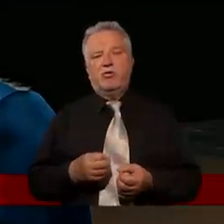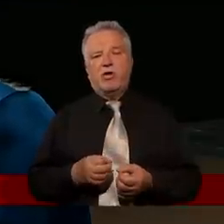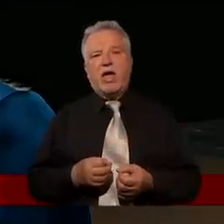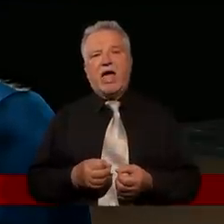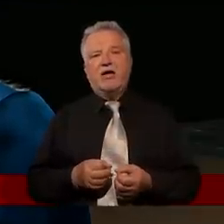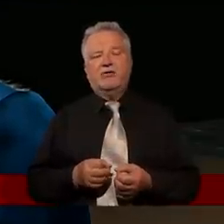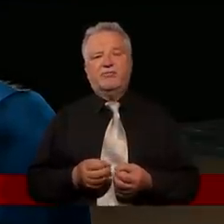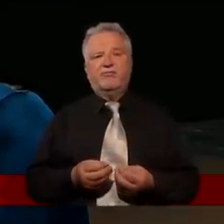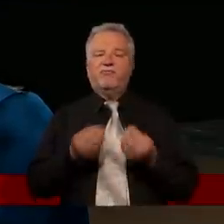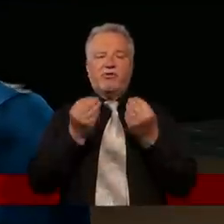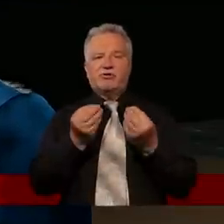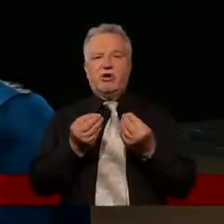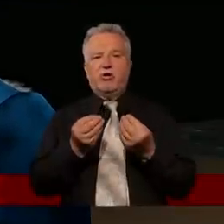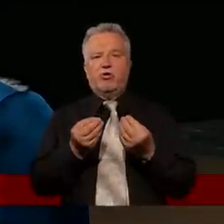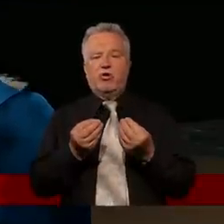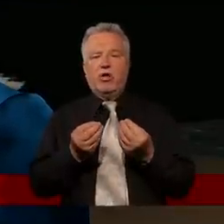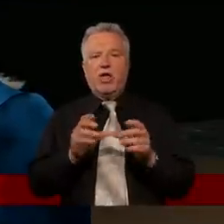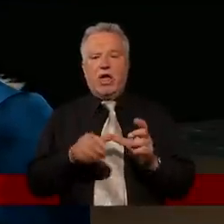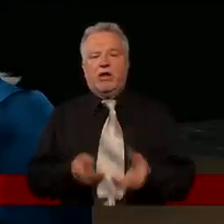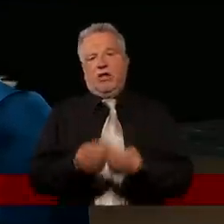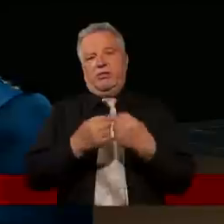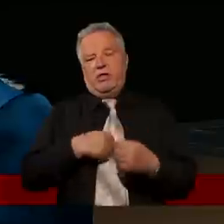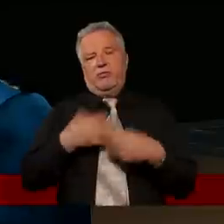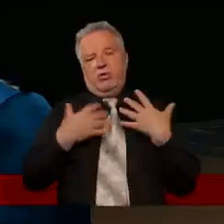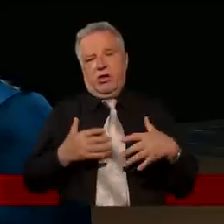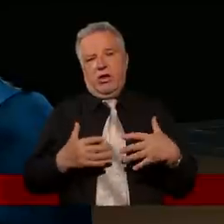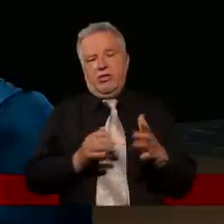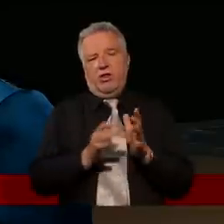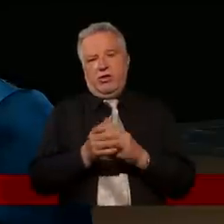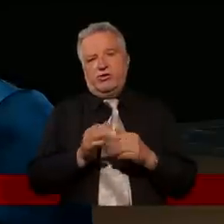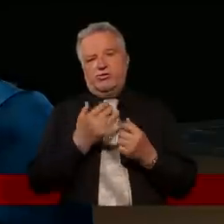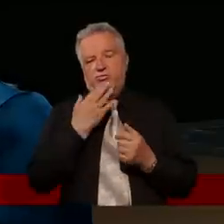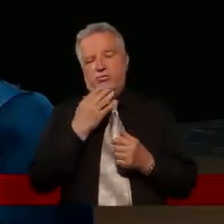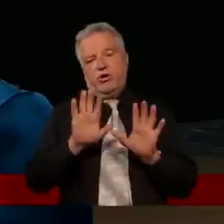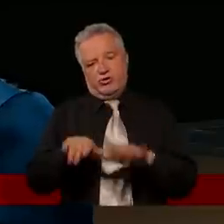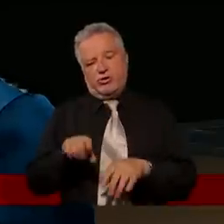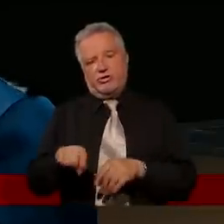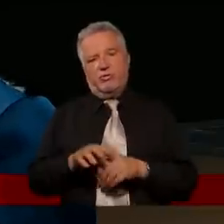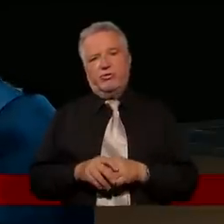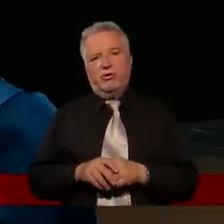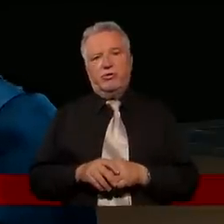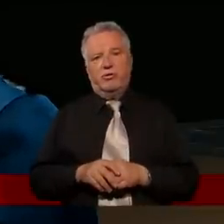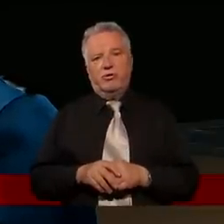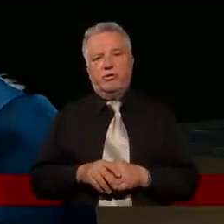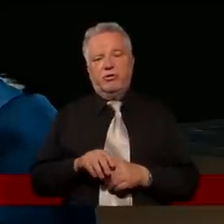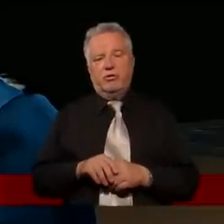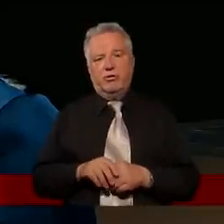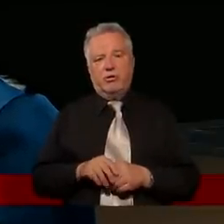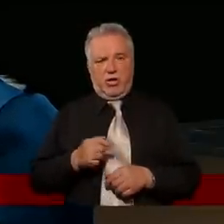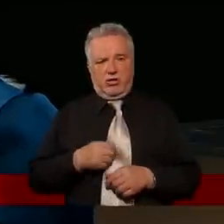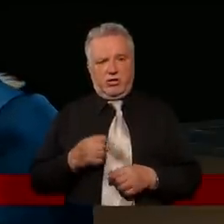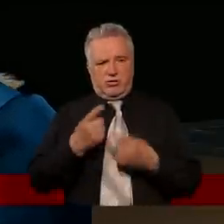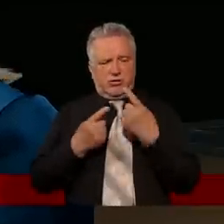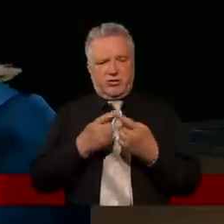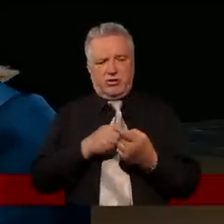coś, co sprawia mi tyle radości i nagle Jezus mówi zostaw to. No to przepraszam, to co mi zostanie?